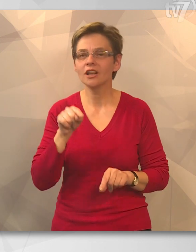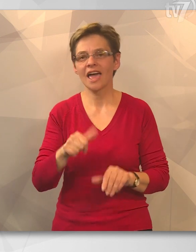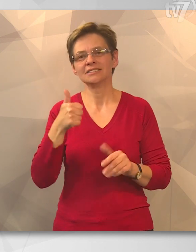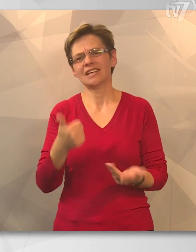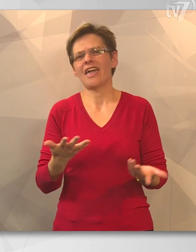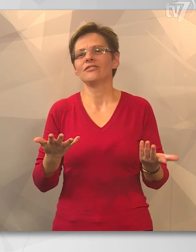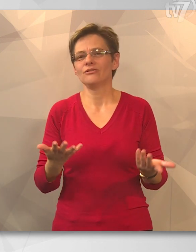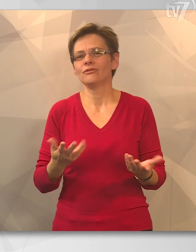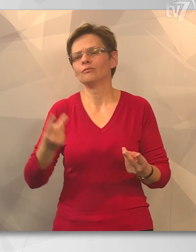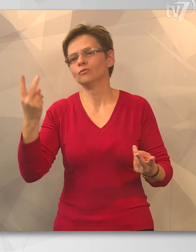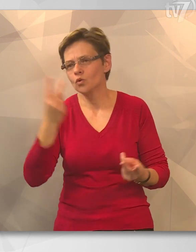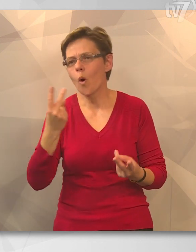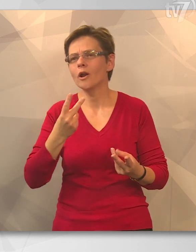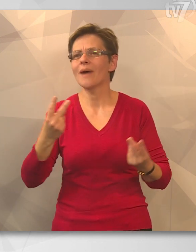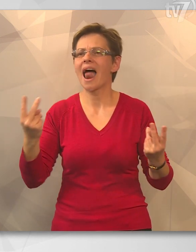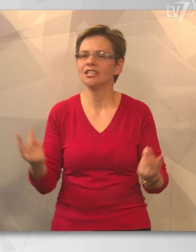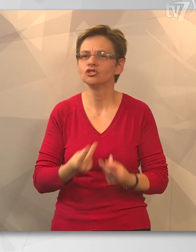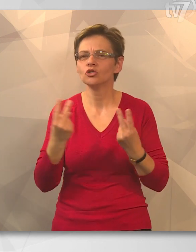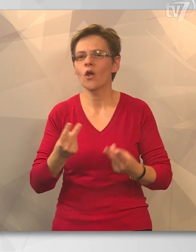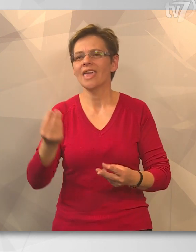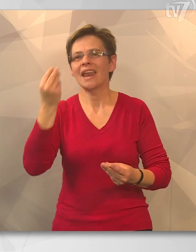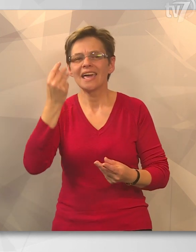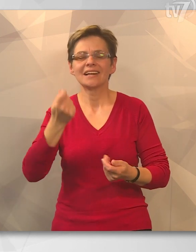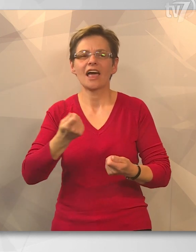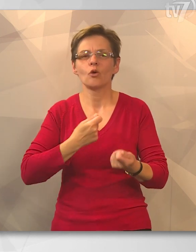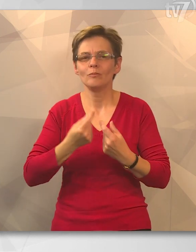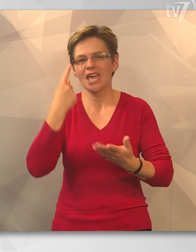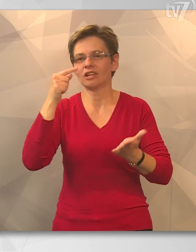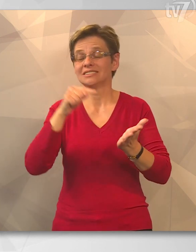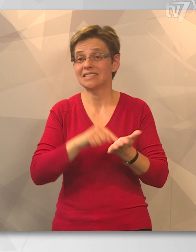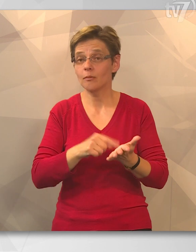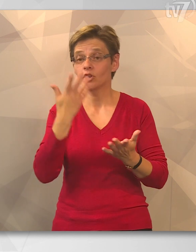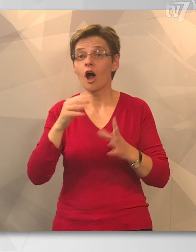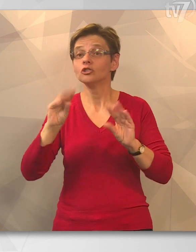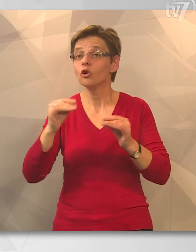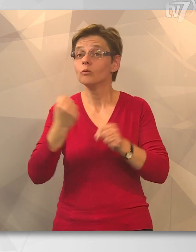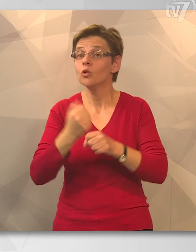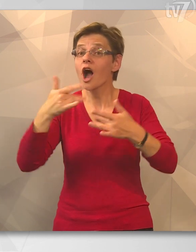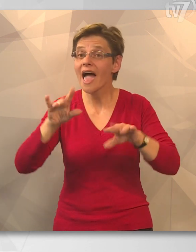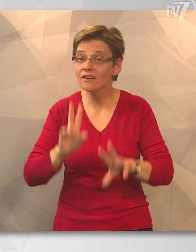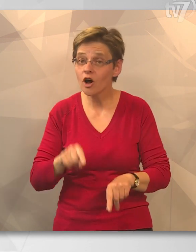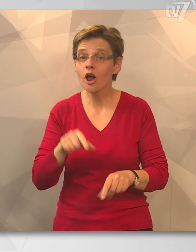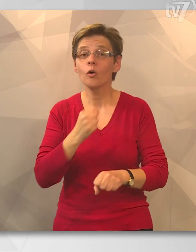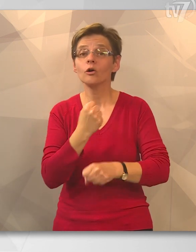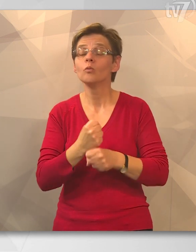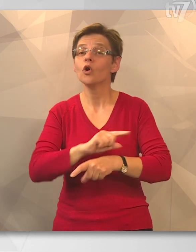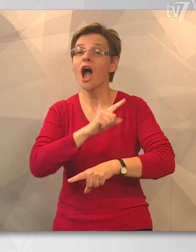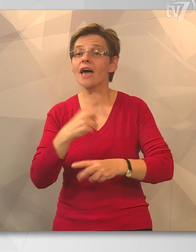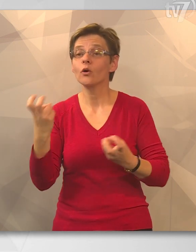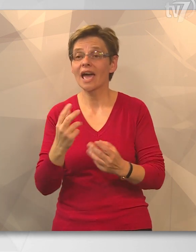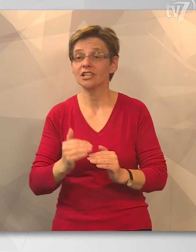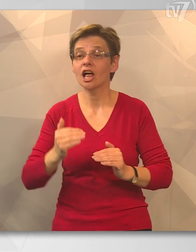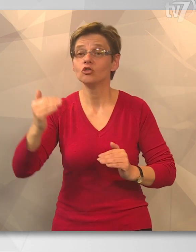van, akkor ez egy normális, könnyen érthető piaci szempont, hogyha sok munkahely van, akkor a